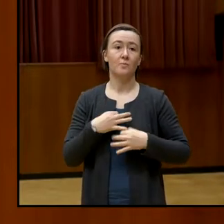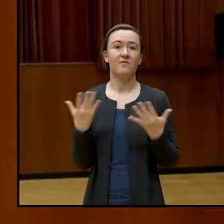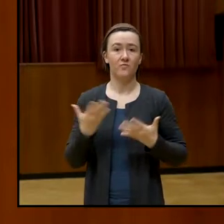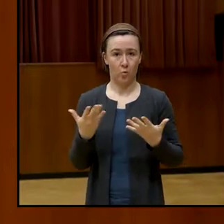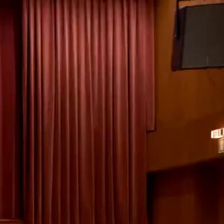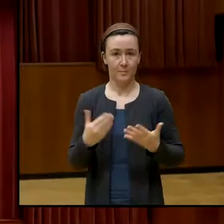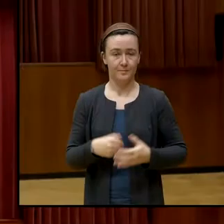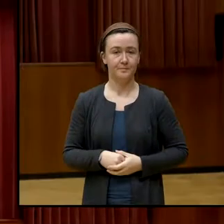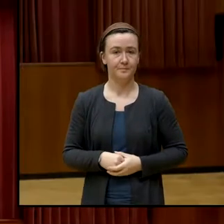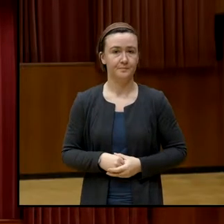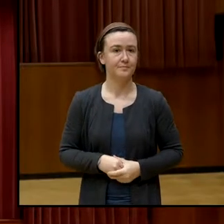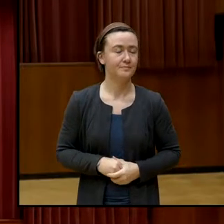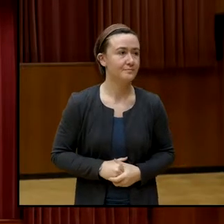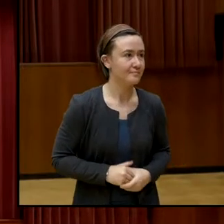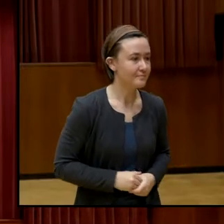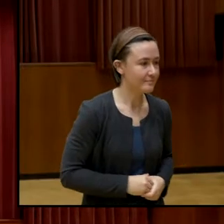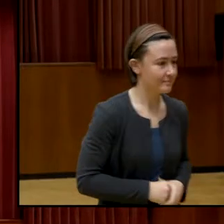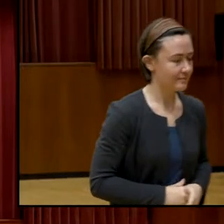So,